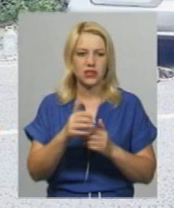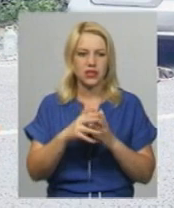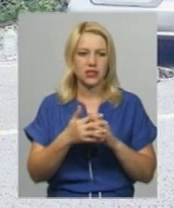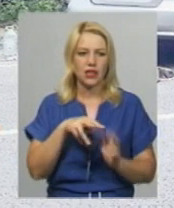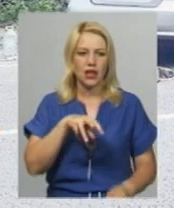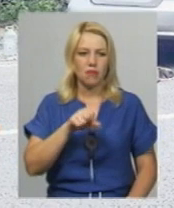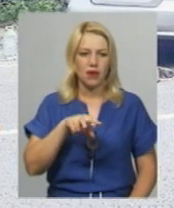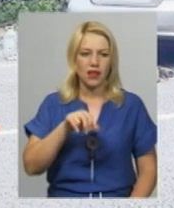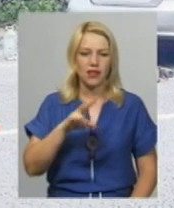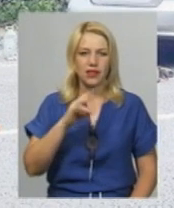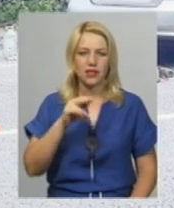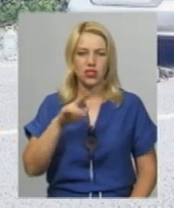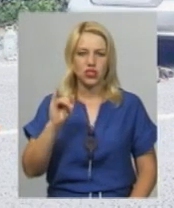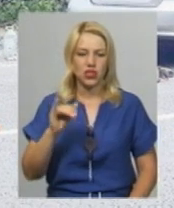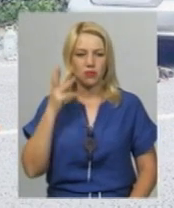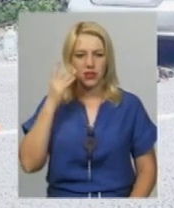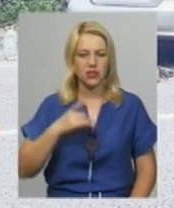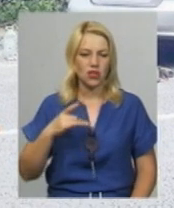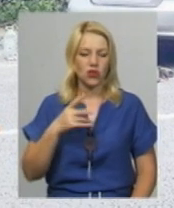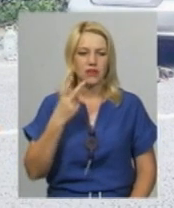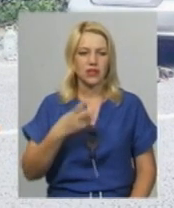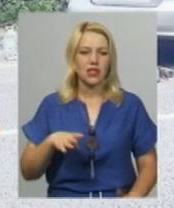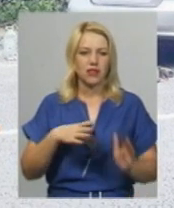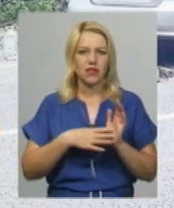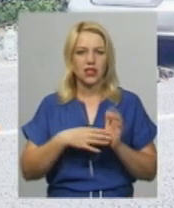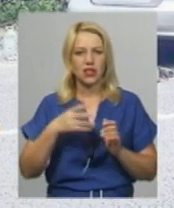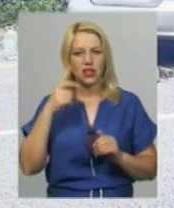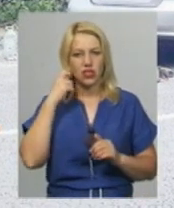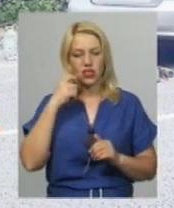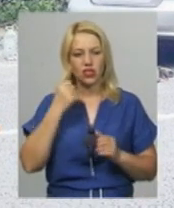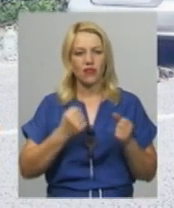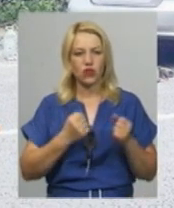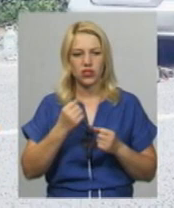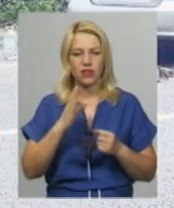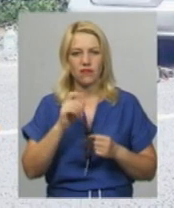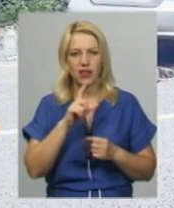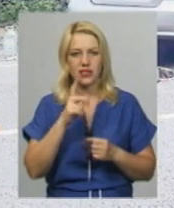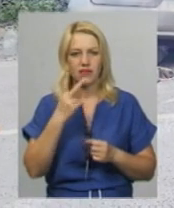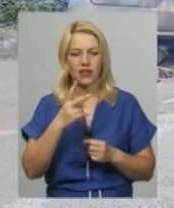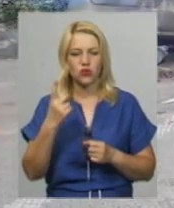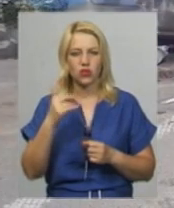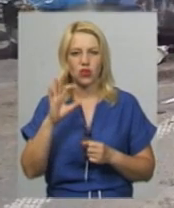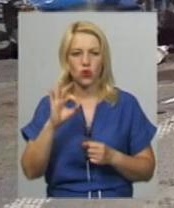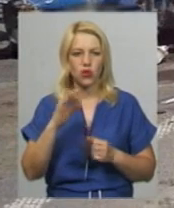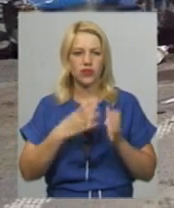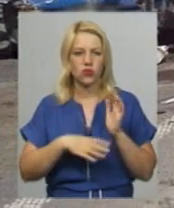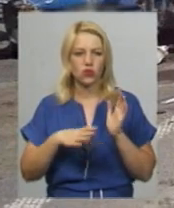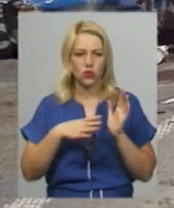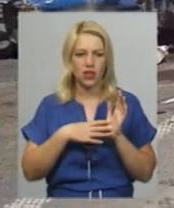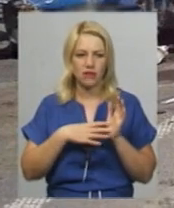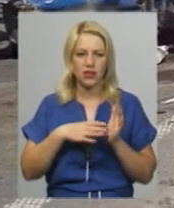Хмельницького району. За словами Інни Глеги, 29-річний водій автомобіля ВАЗ-21099,